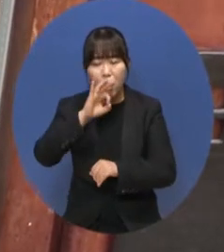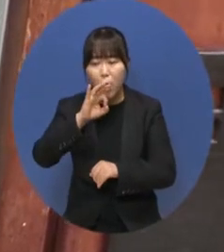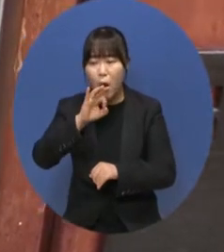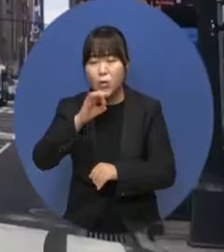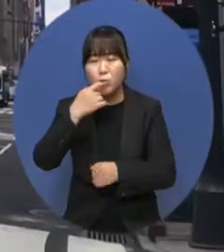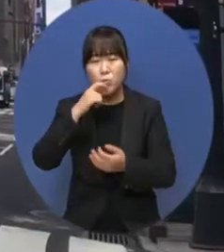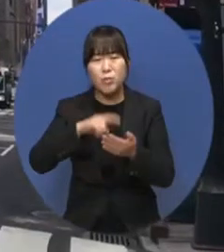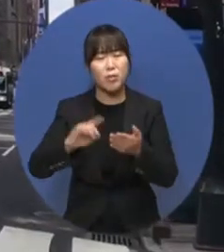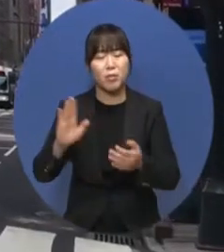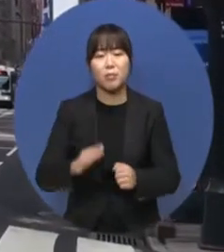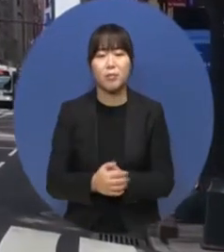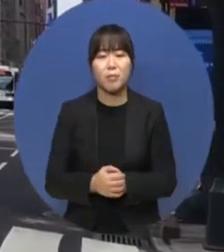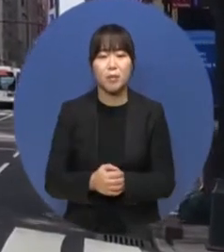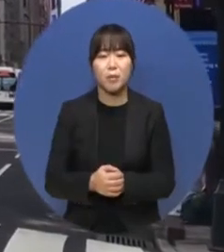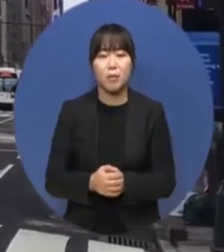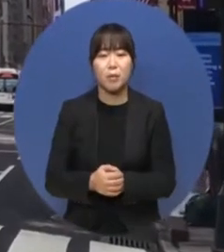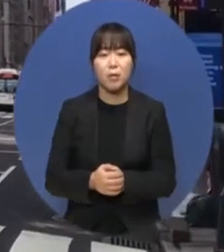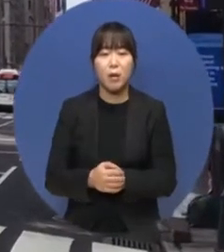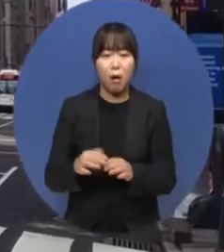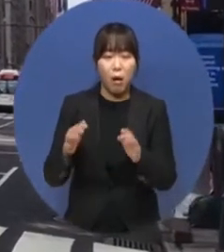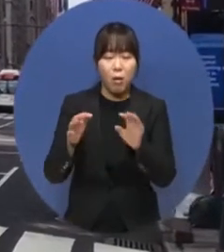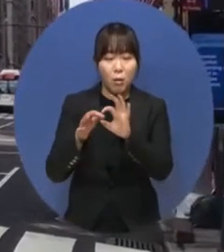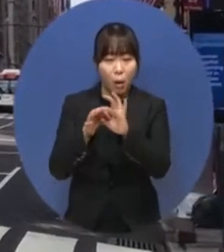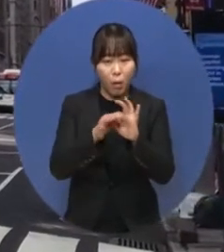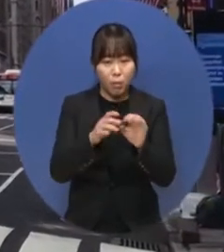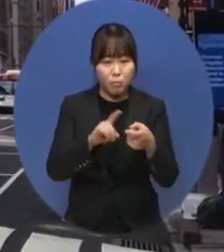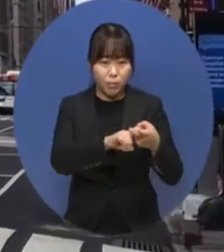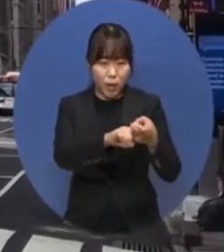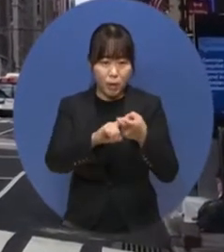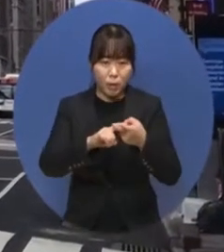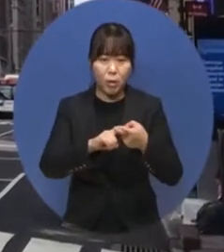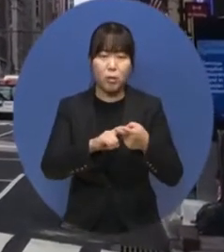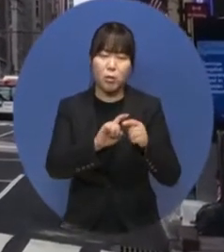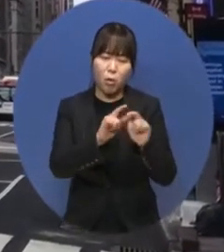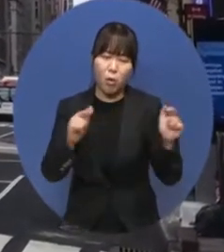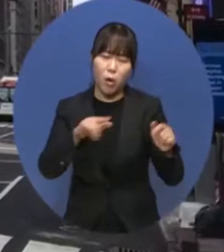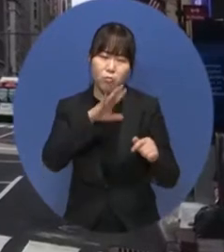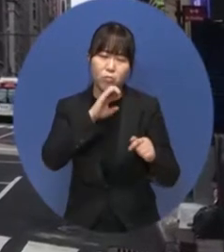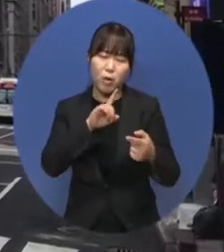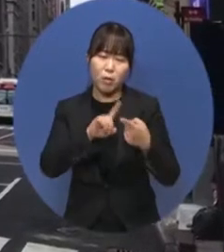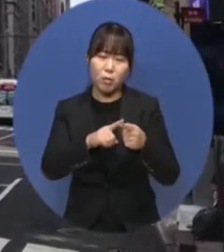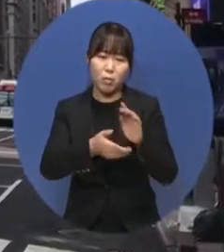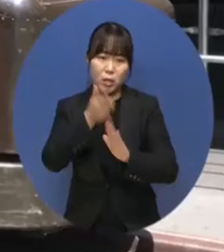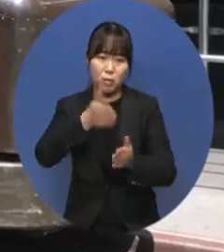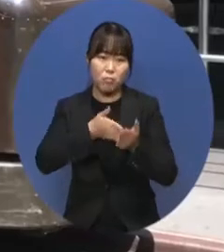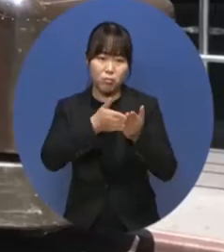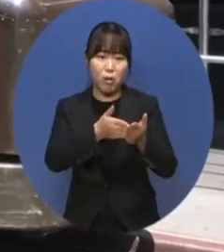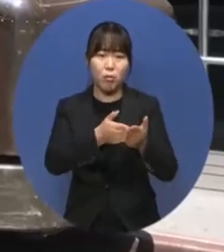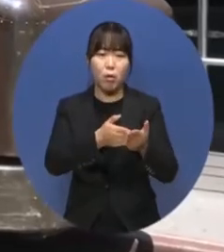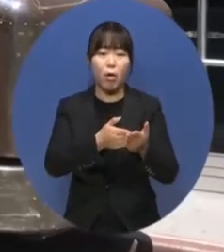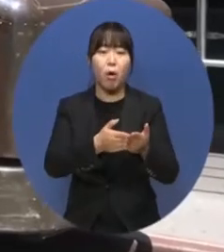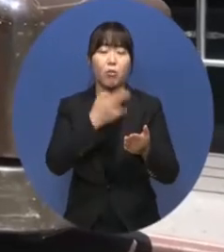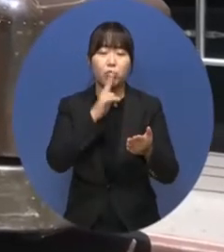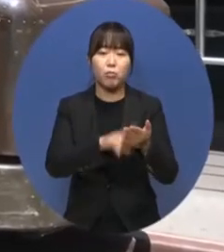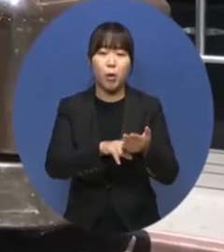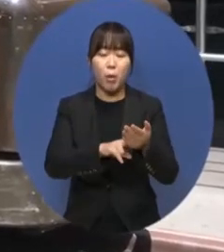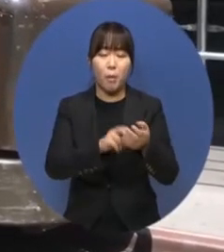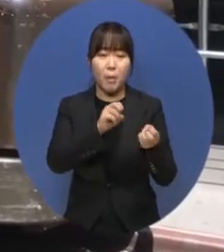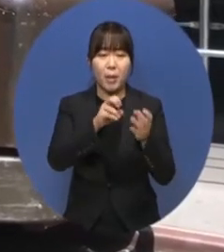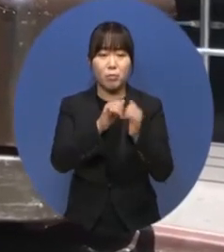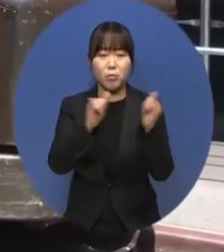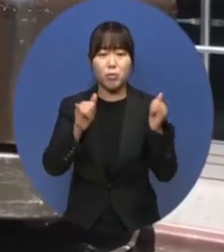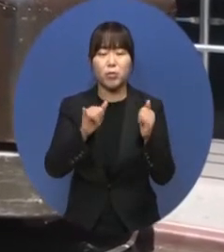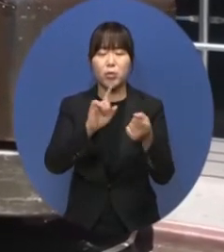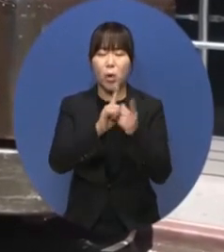않습니다. 로컬 우체국에서는 우편배달부나 시에 불만을 접수하라고 우편배달부는 우체국에 가서 확인하라며